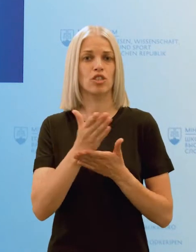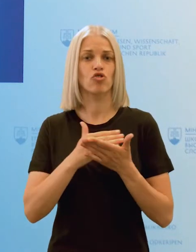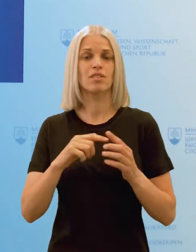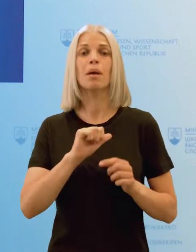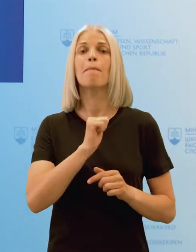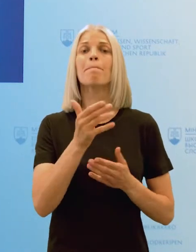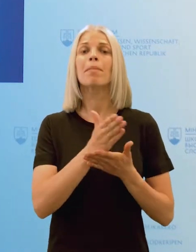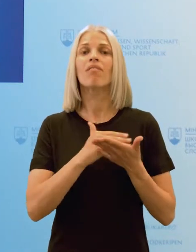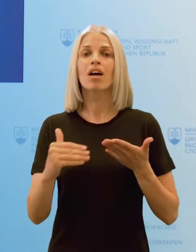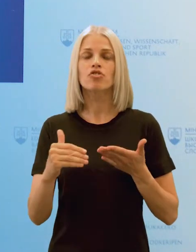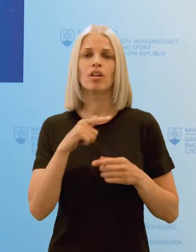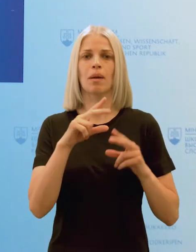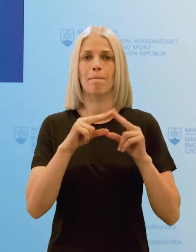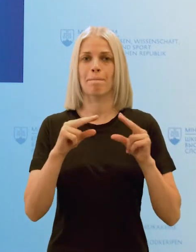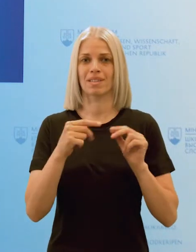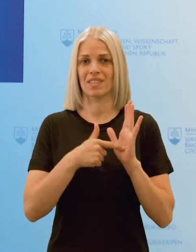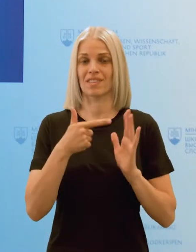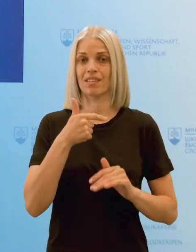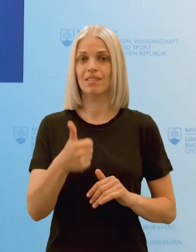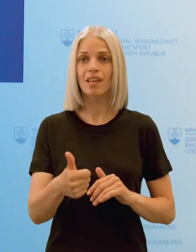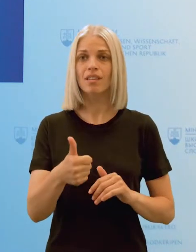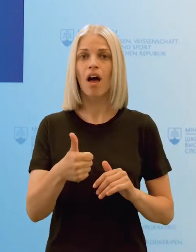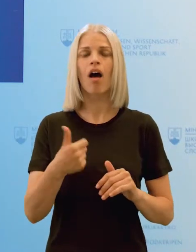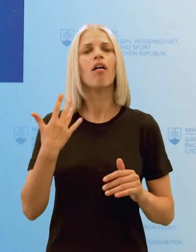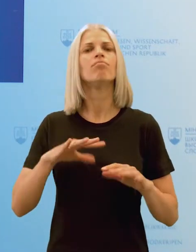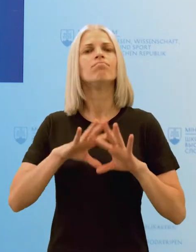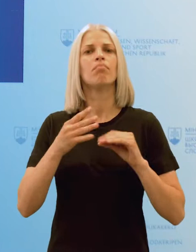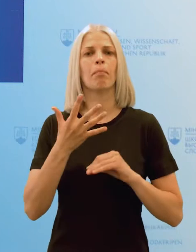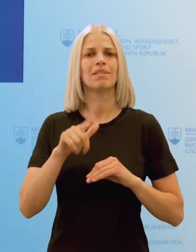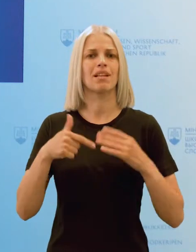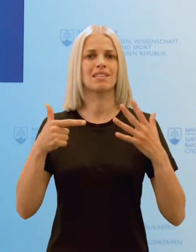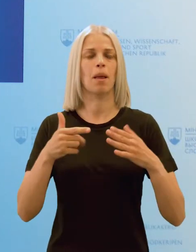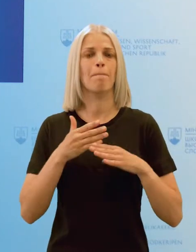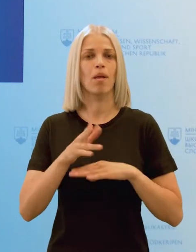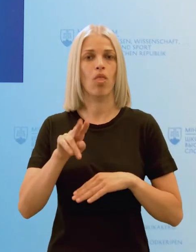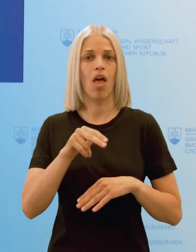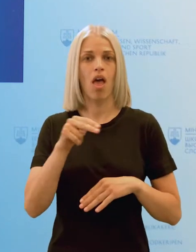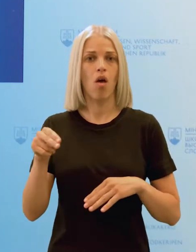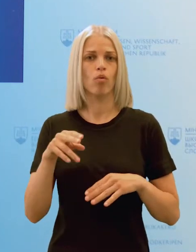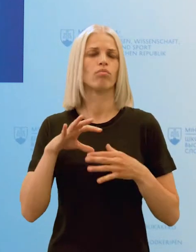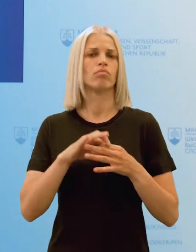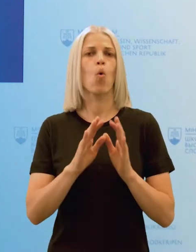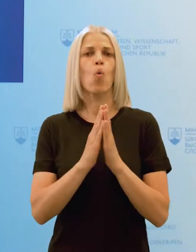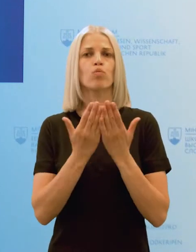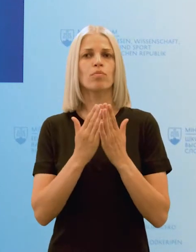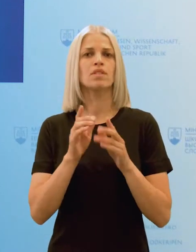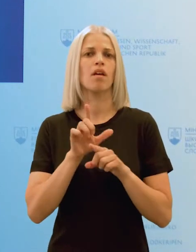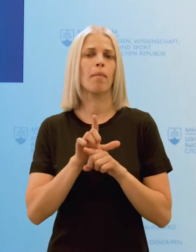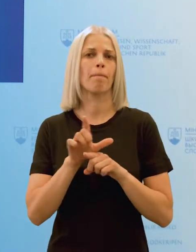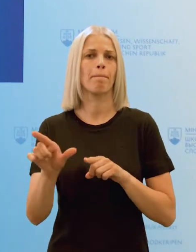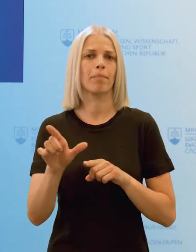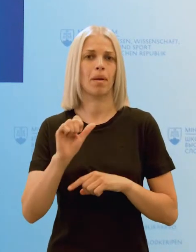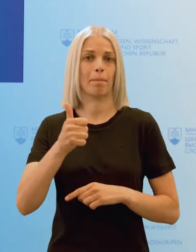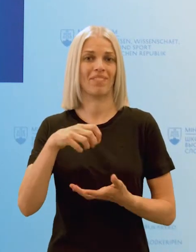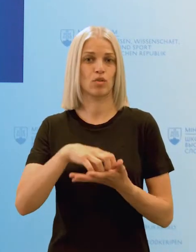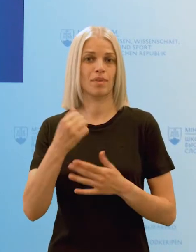Tá prvá časť bola v marci tohto roku, kde sme investovali 5,7 milióna eur to učebníc určených pre deti na